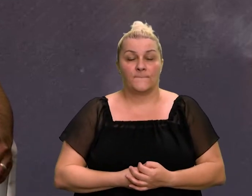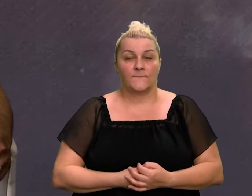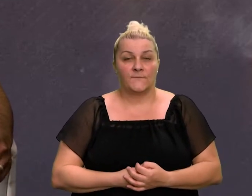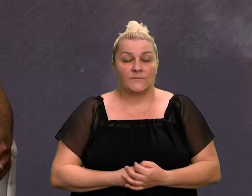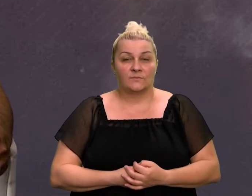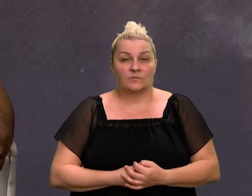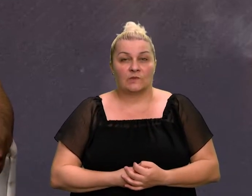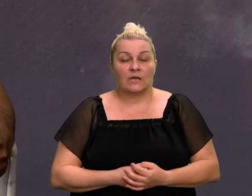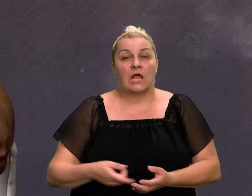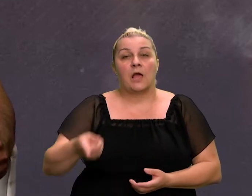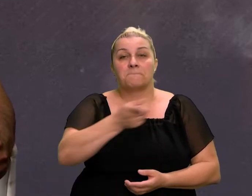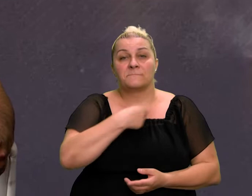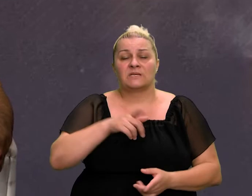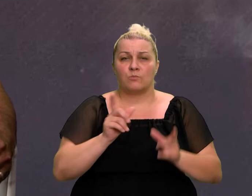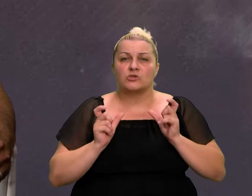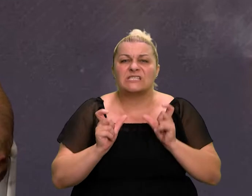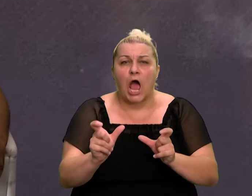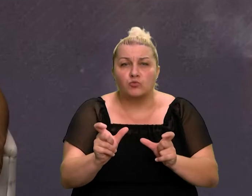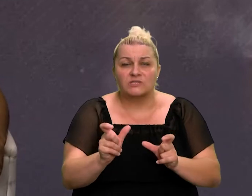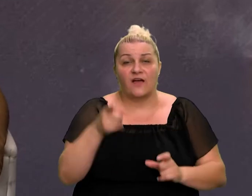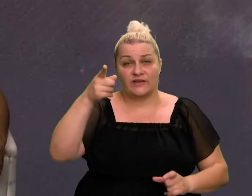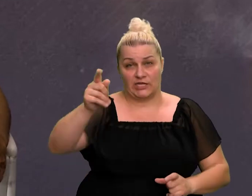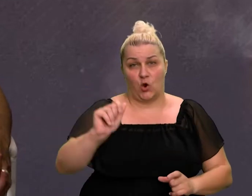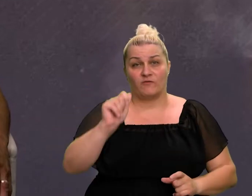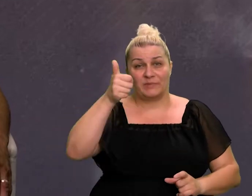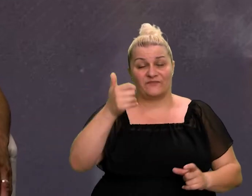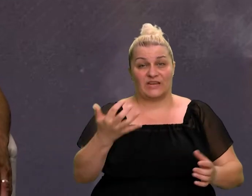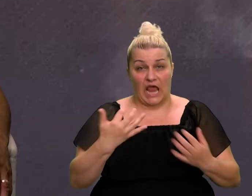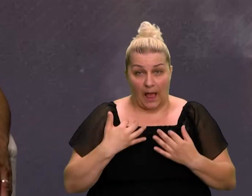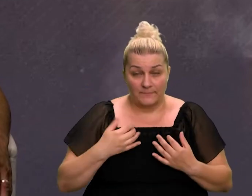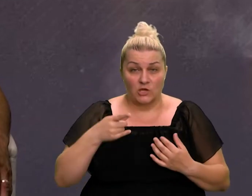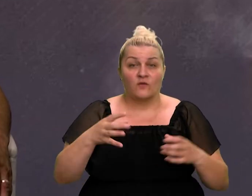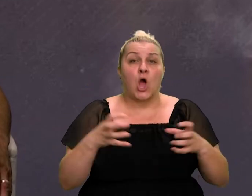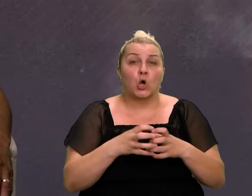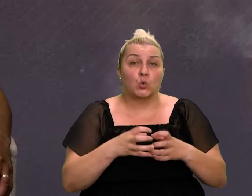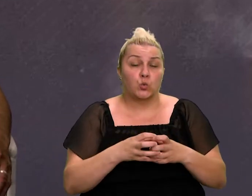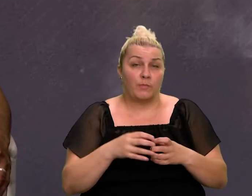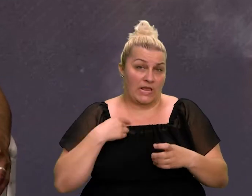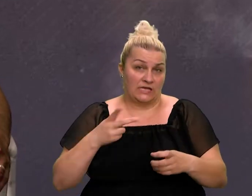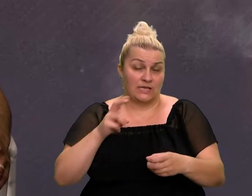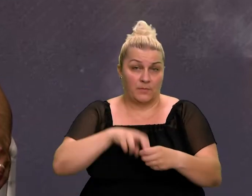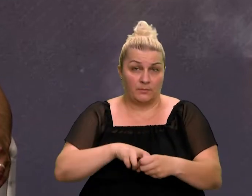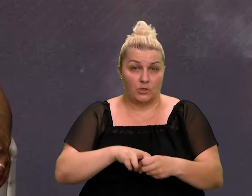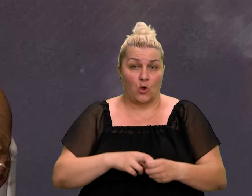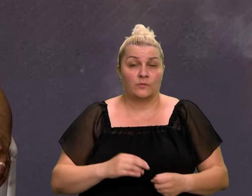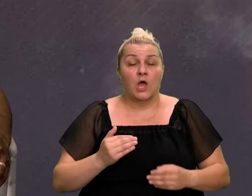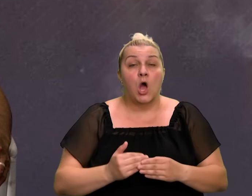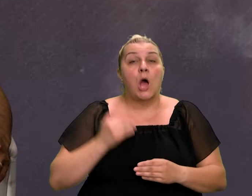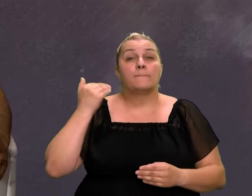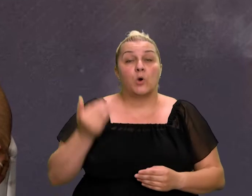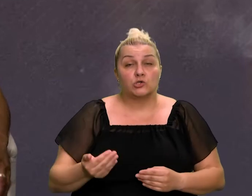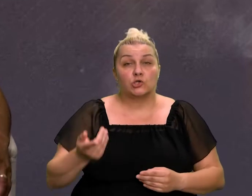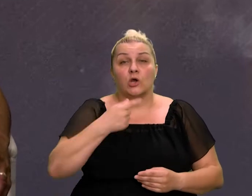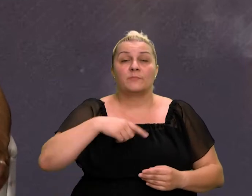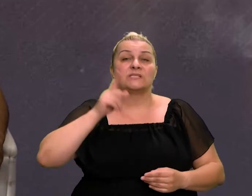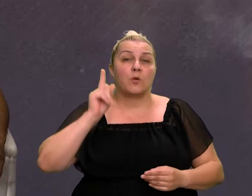mi smo zaustavili taj prvi njihov napad, grupa koja je svoja bija. I nakon toga morali